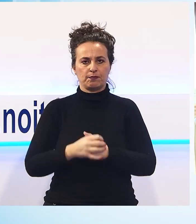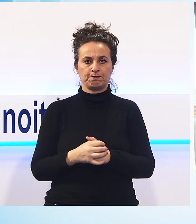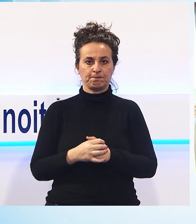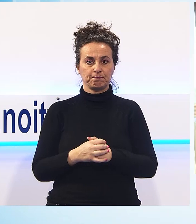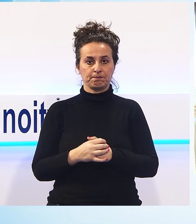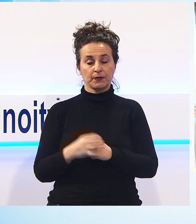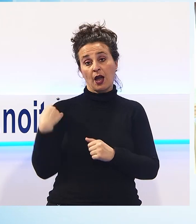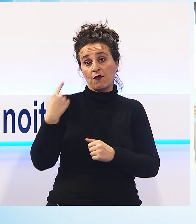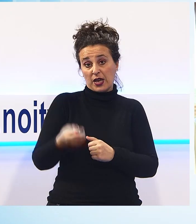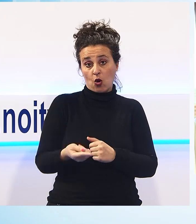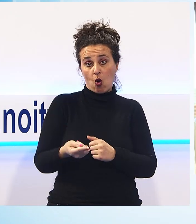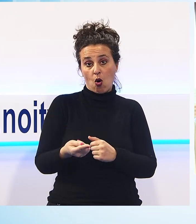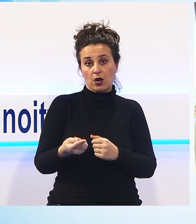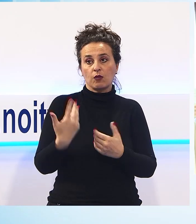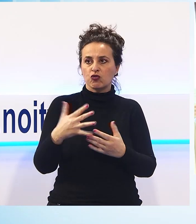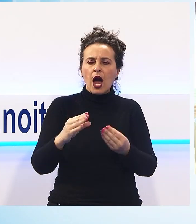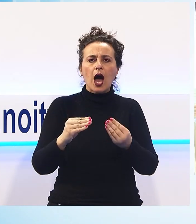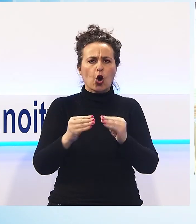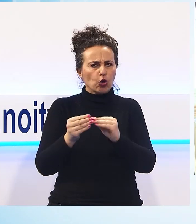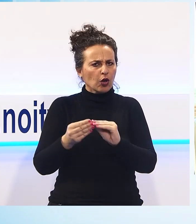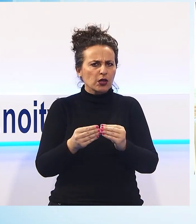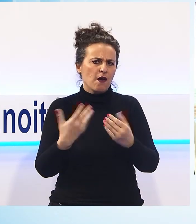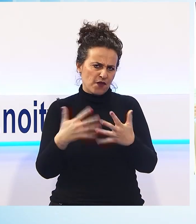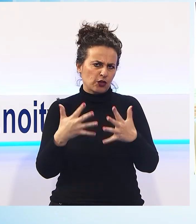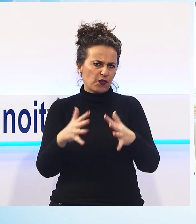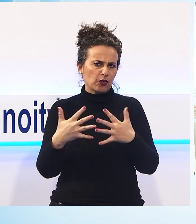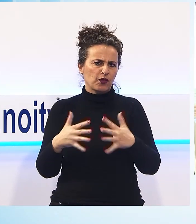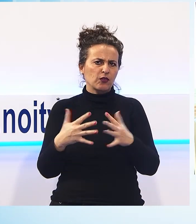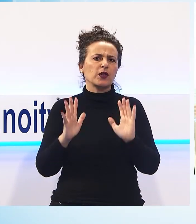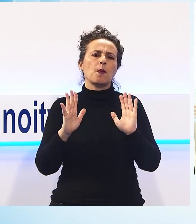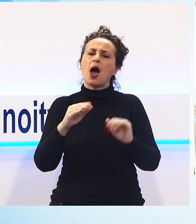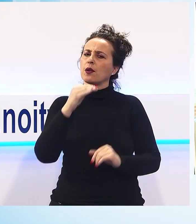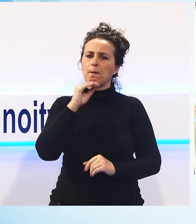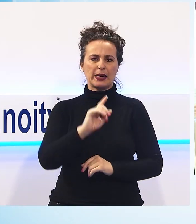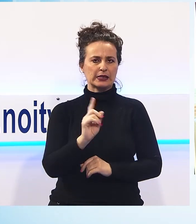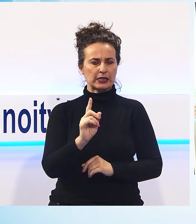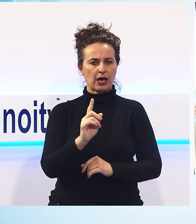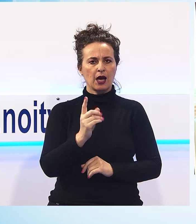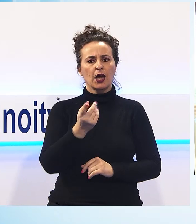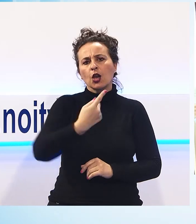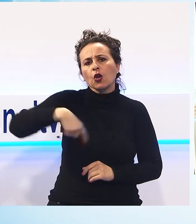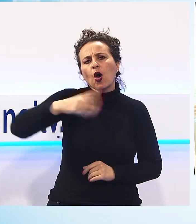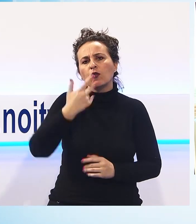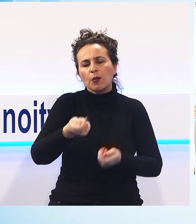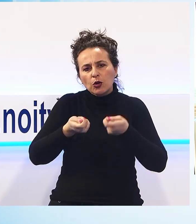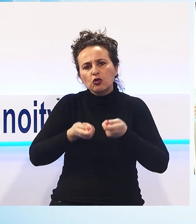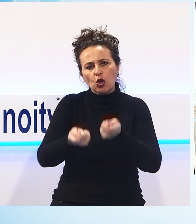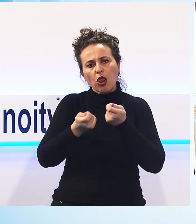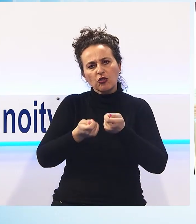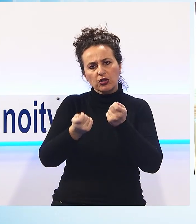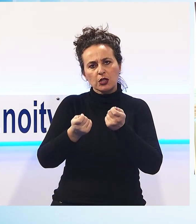lavorare ancora di più sugli aspetti e sollecitare le amministrazioni, istituzioni, la scuola